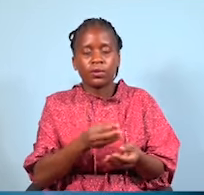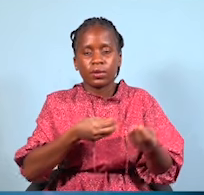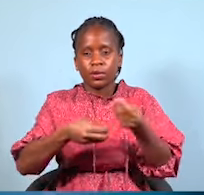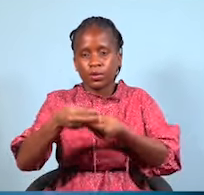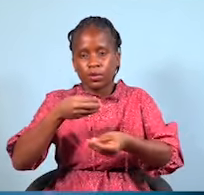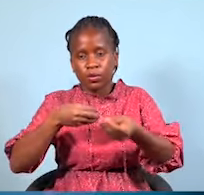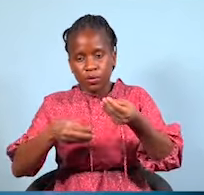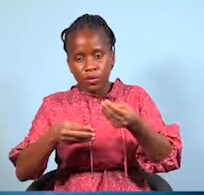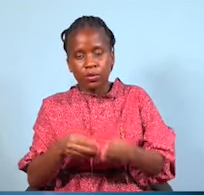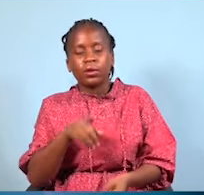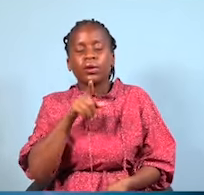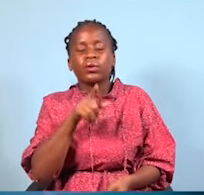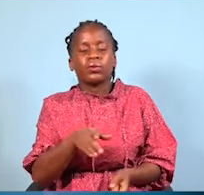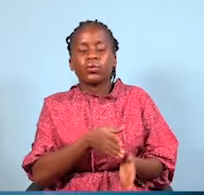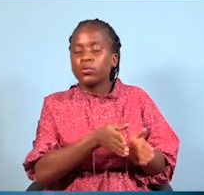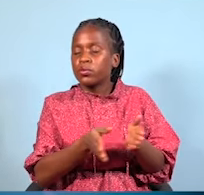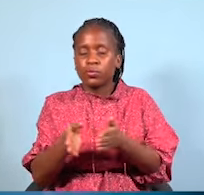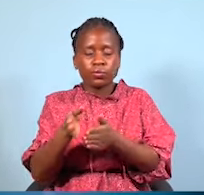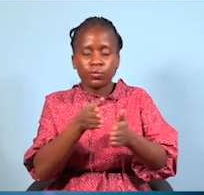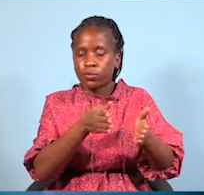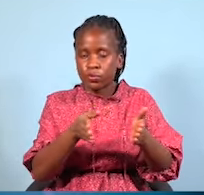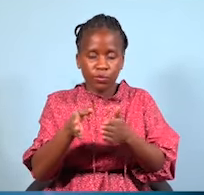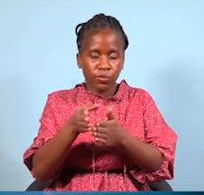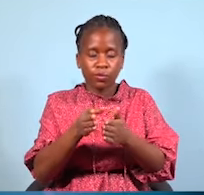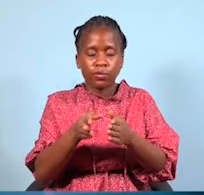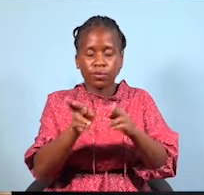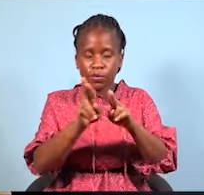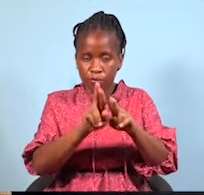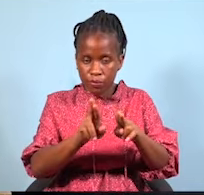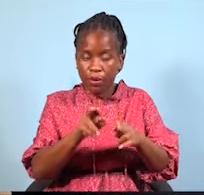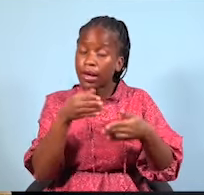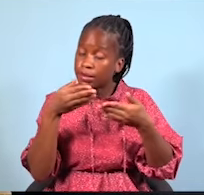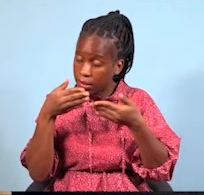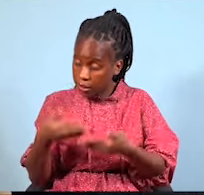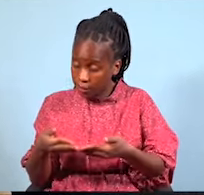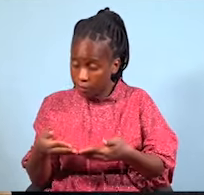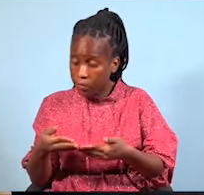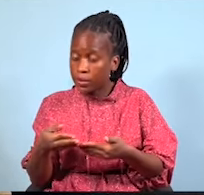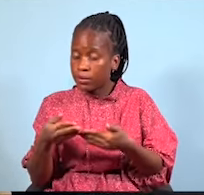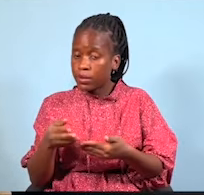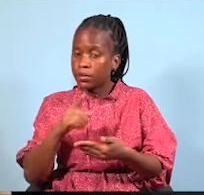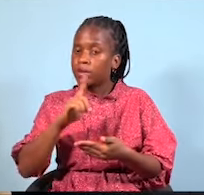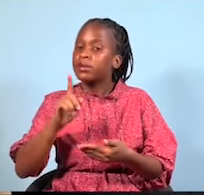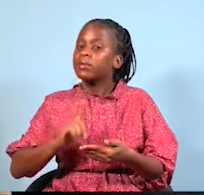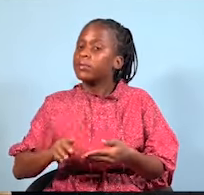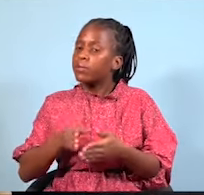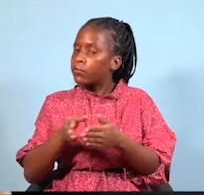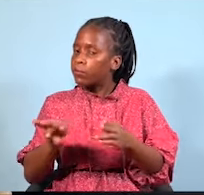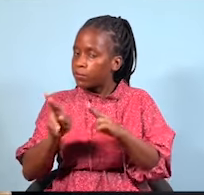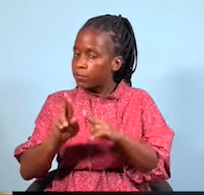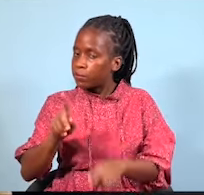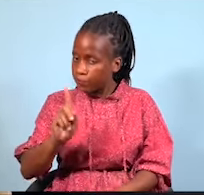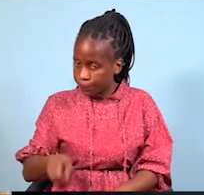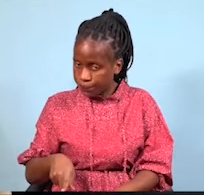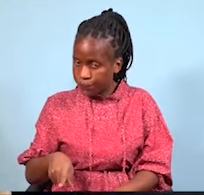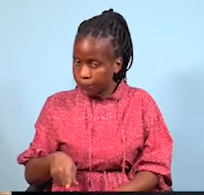mifumo rasmi hipo. Na mba hileweki, hata hapa ndani ya Tanzania, kwenye kila eneo, hiko mifumo